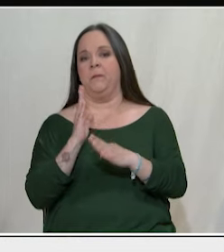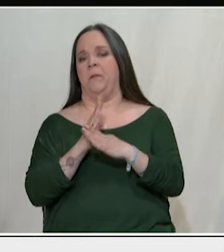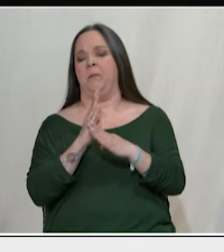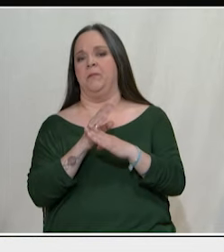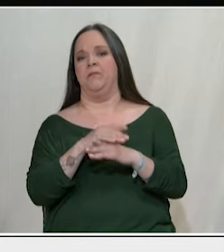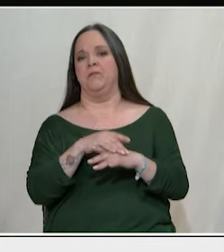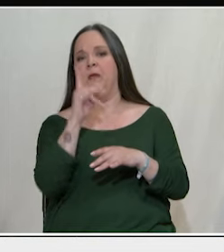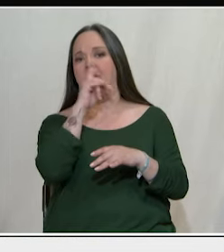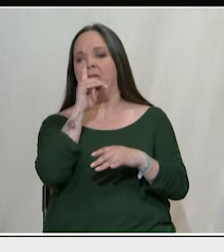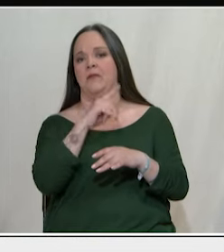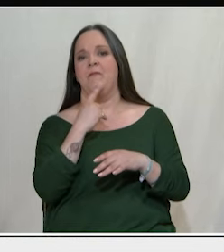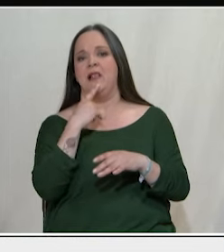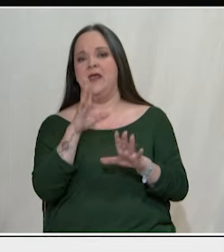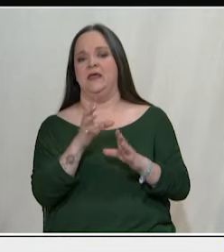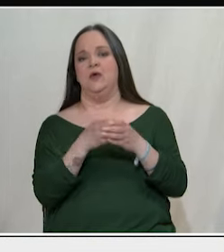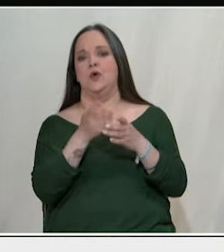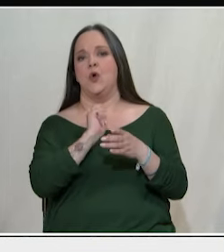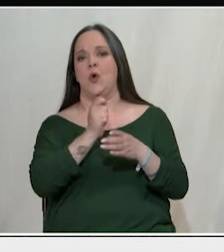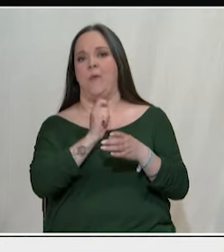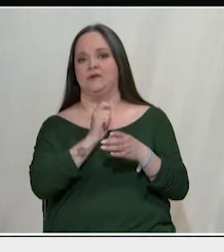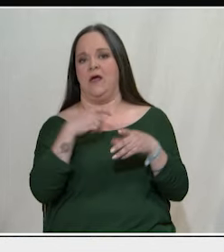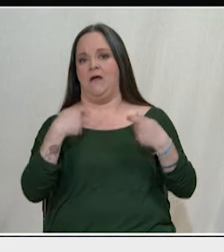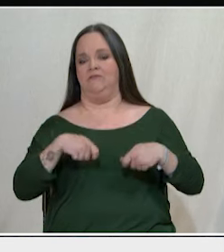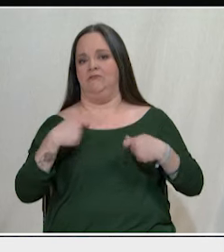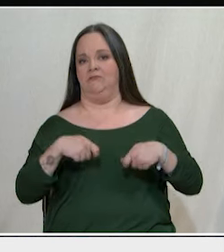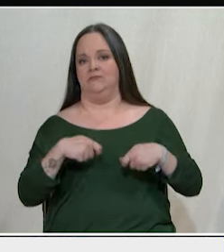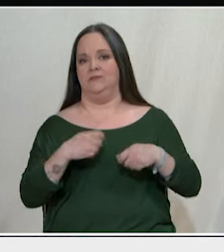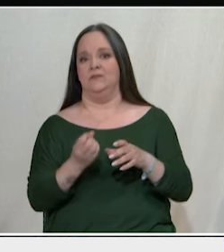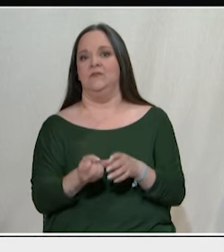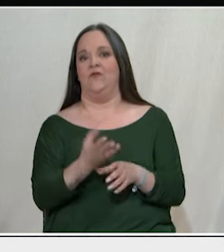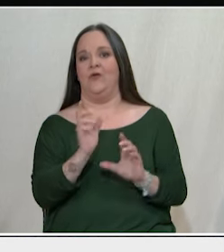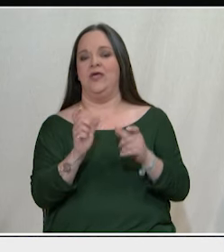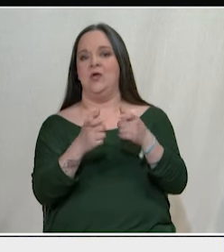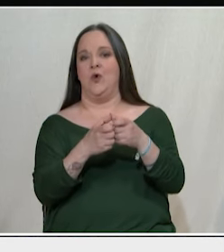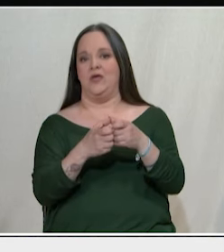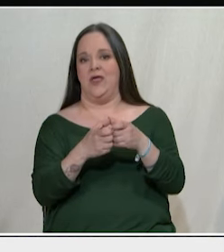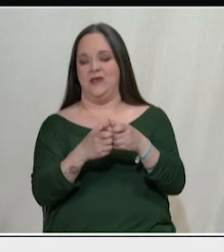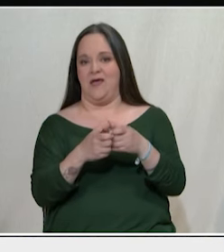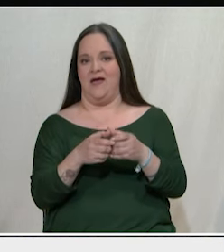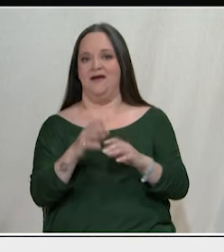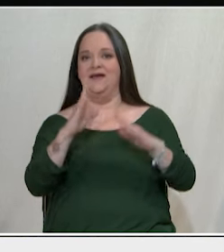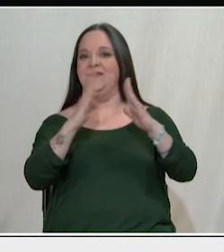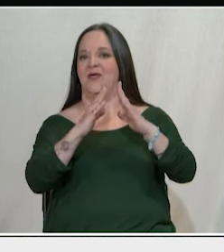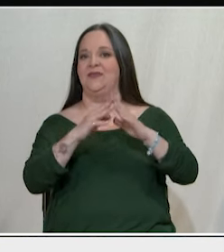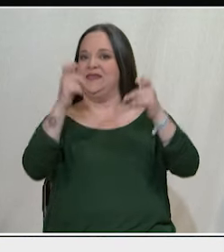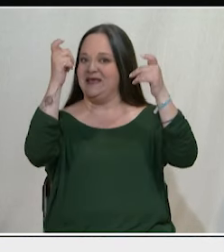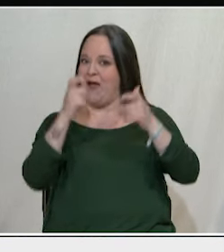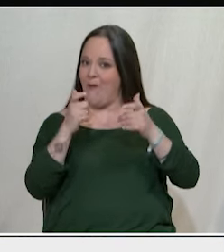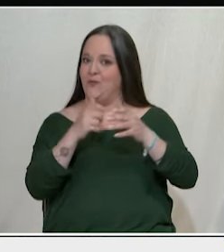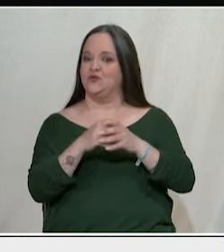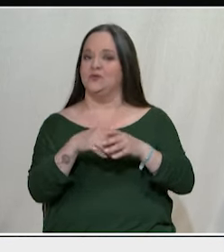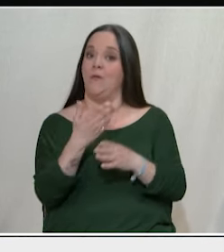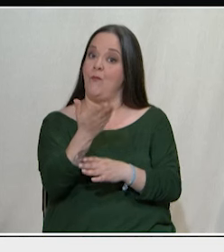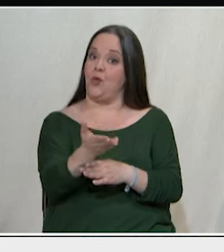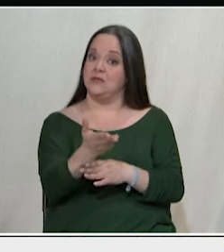κόμματα για το πρόβλημα των νέων οικογενειών, ειδικά να φτιάξουν ένα σπίτι, προκρίνουν λύσεις οι οποίες